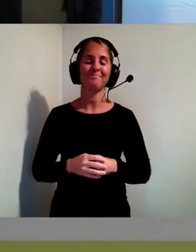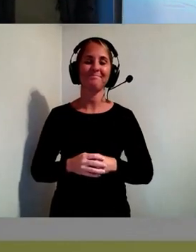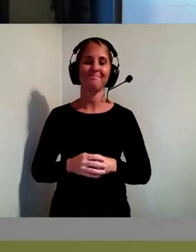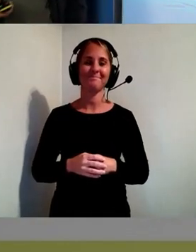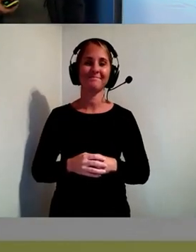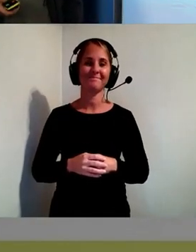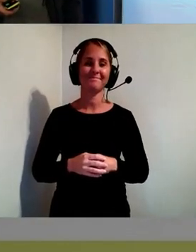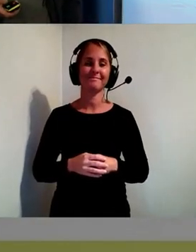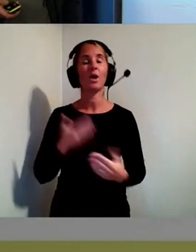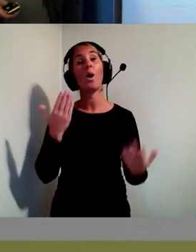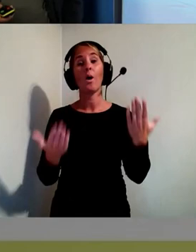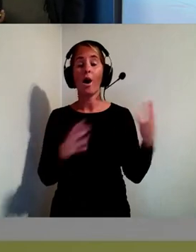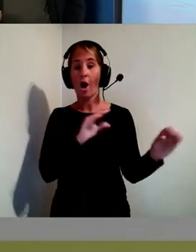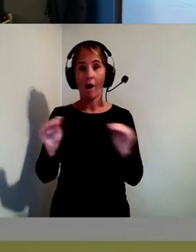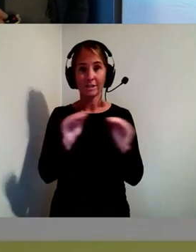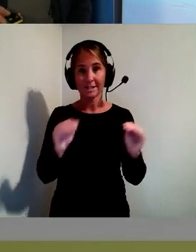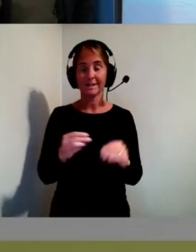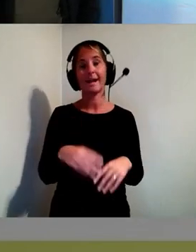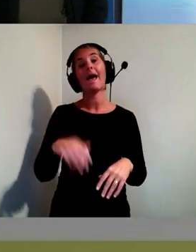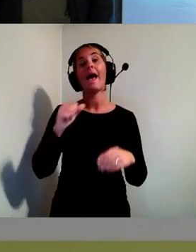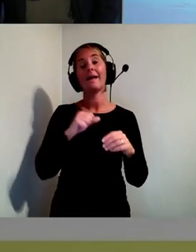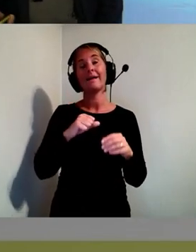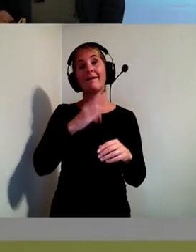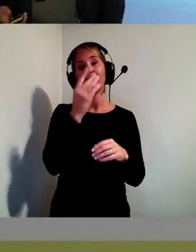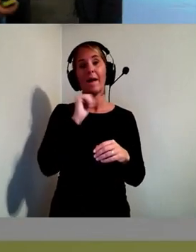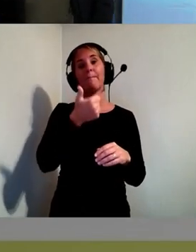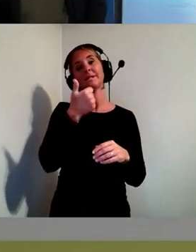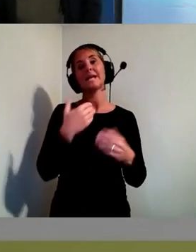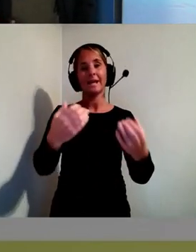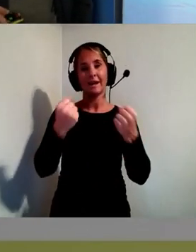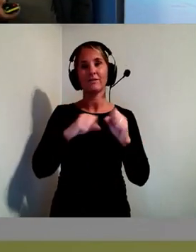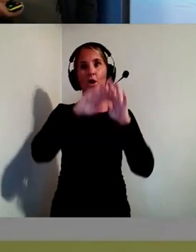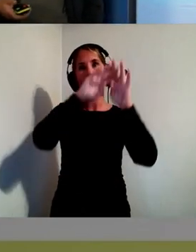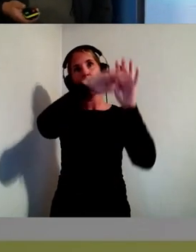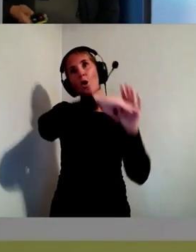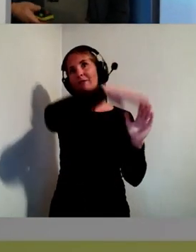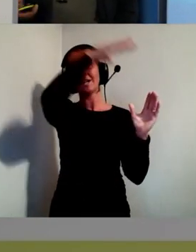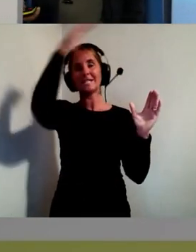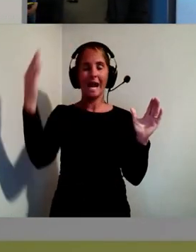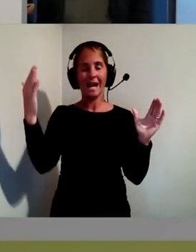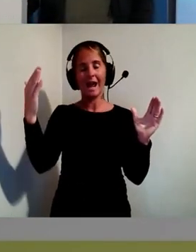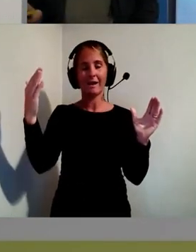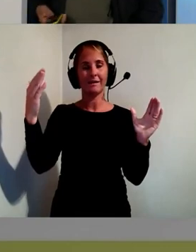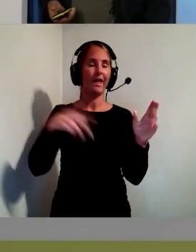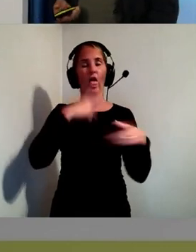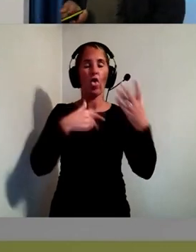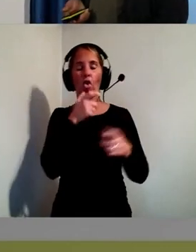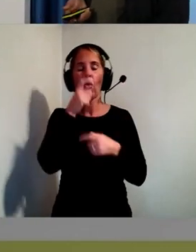Ungefär. Webbens kraft ligger i dess universell... Universell... Universell... mycket får det säga på svenska? Universell...